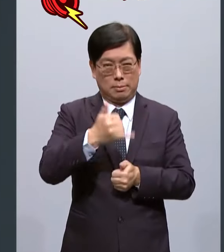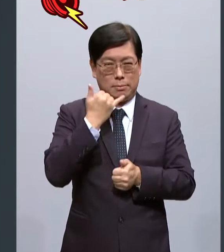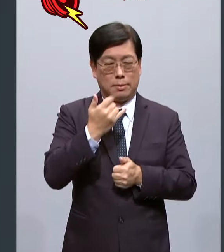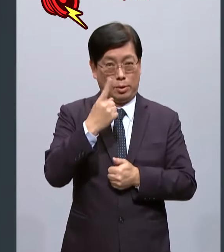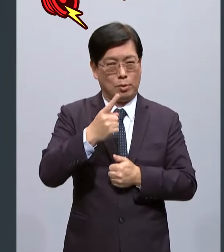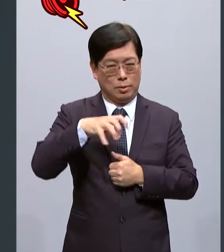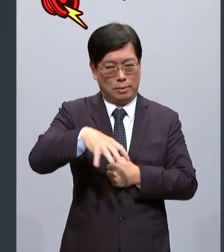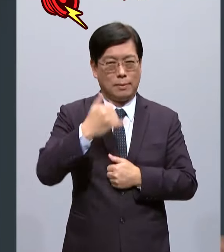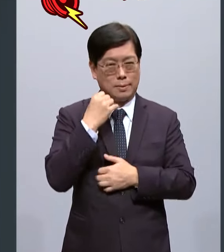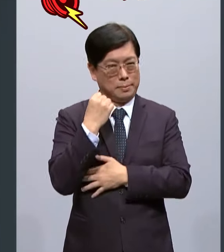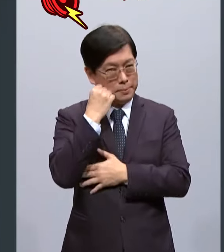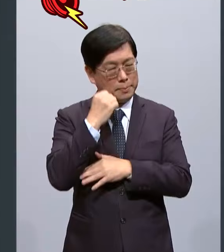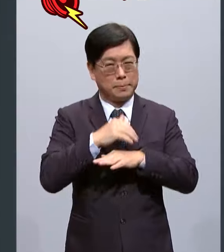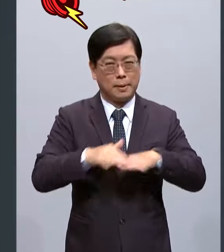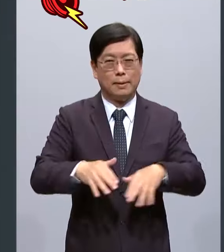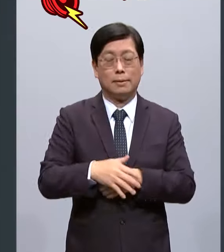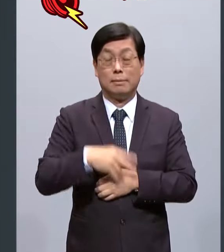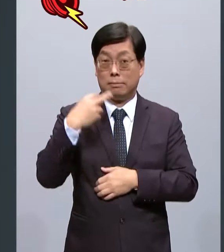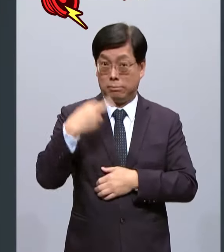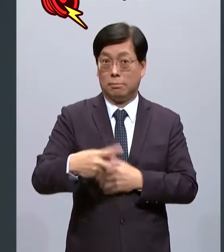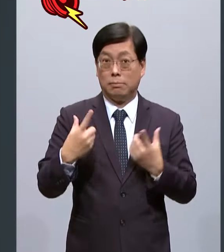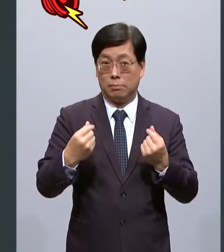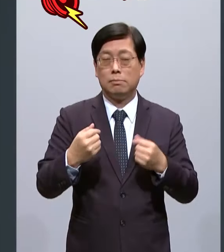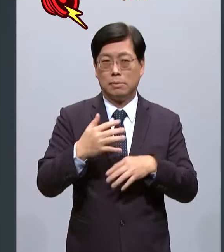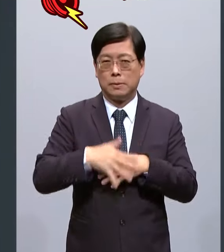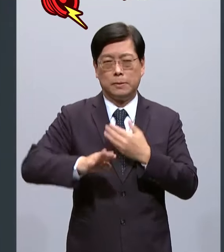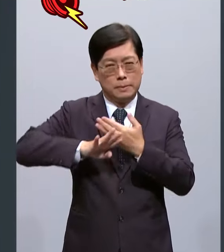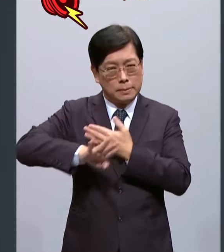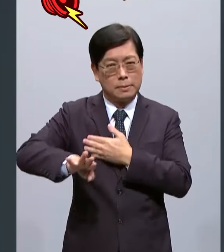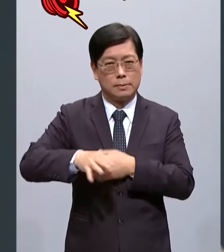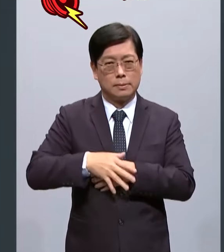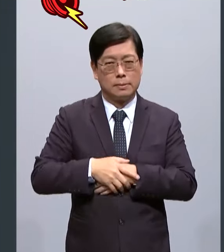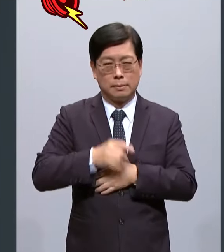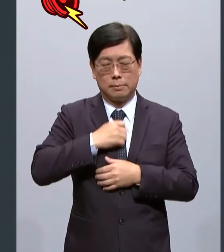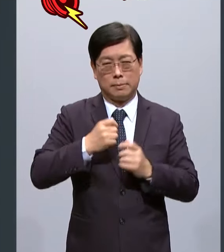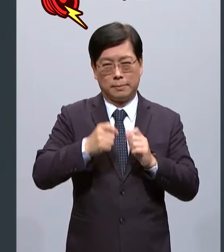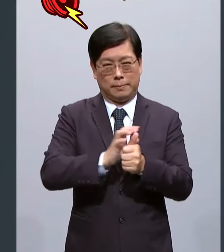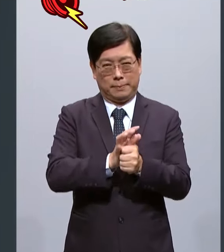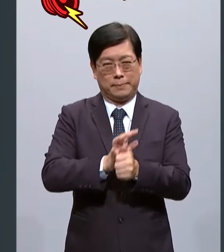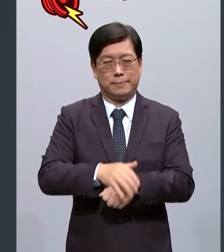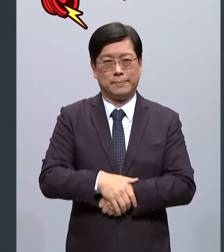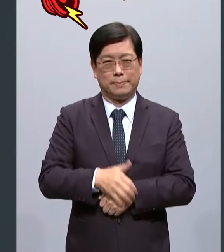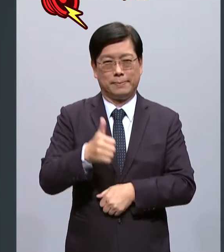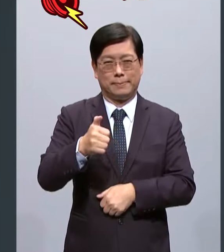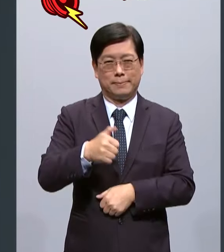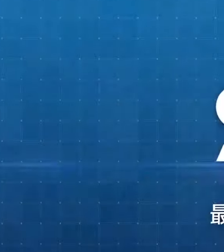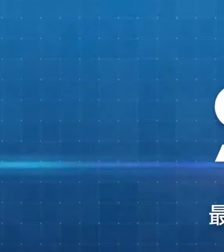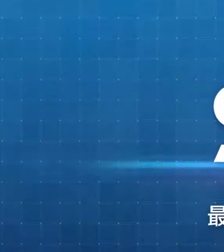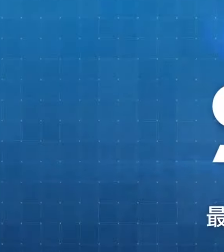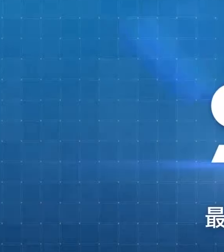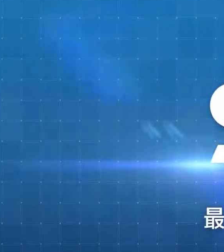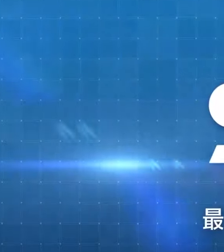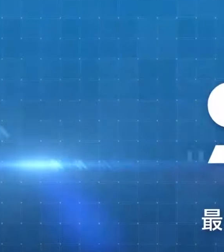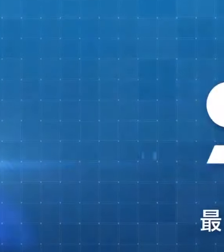地方可以牺牲同时我也会做其他公益的工作谢谢大家